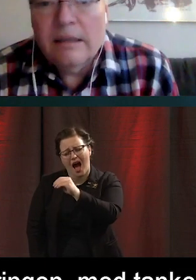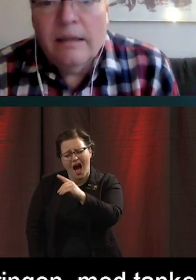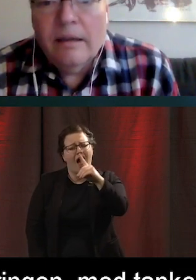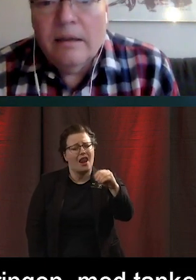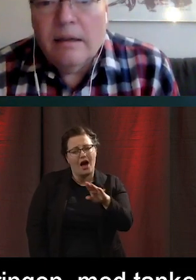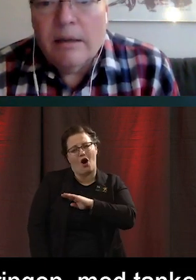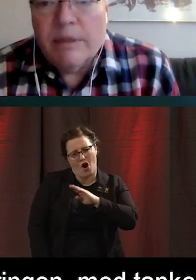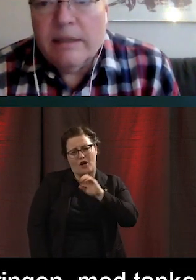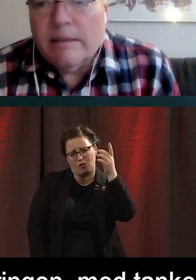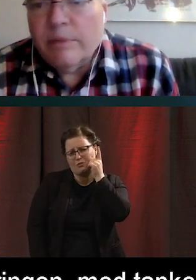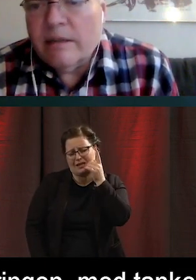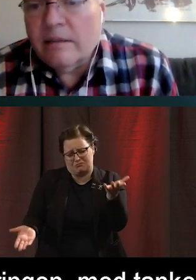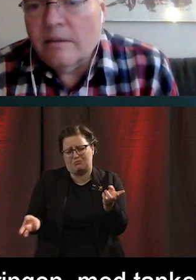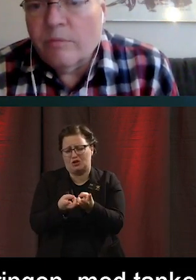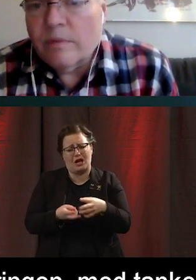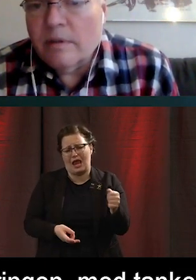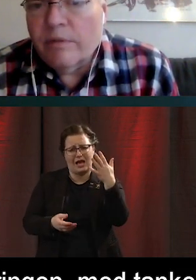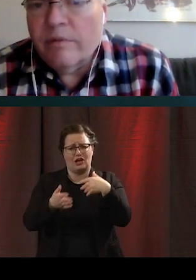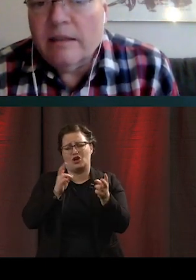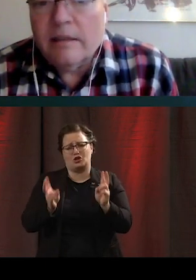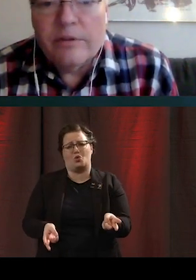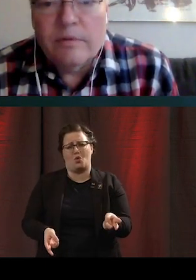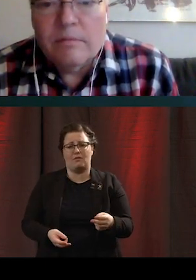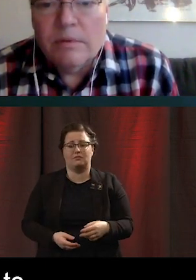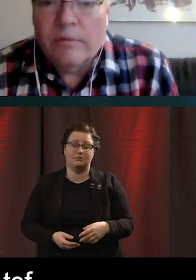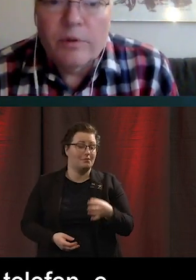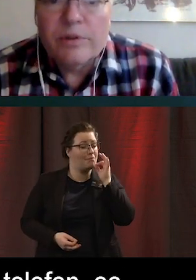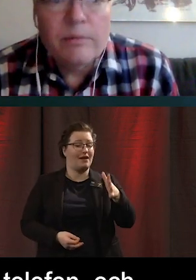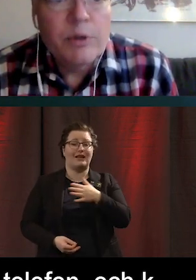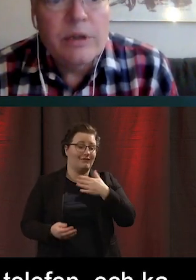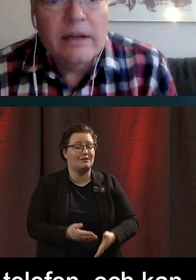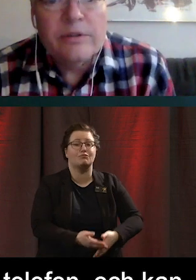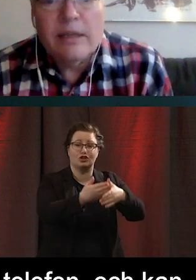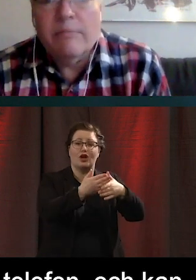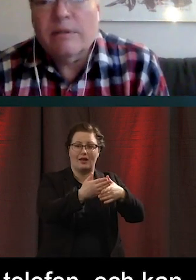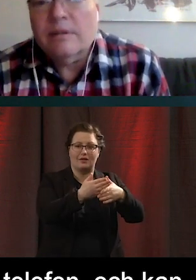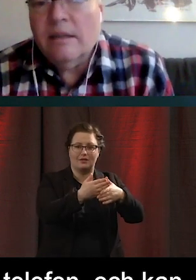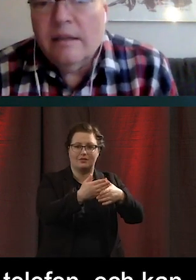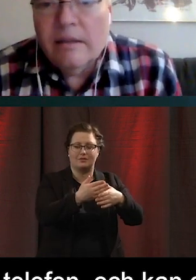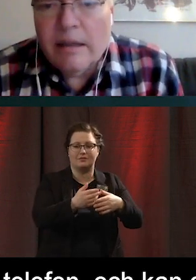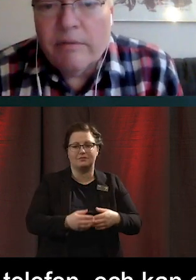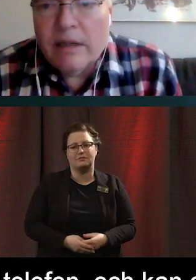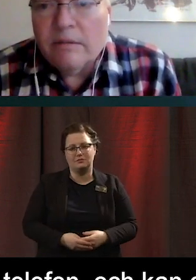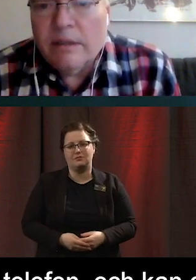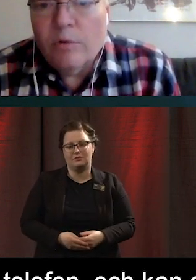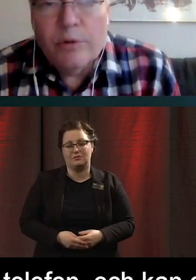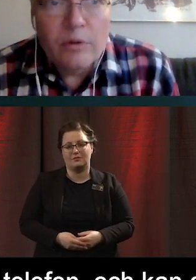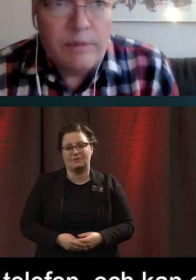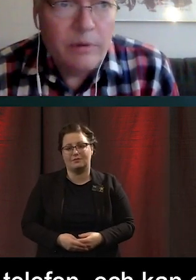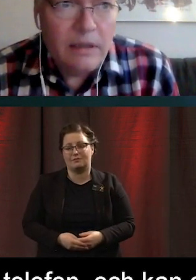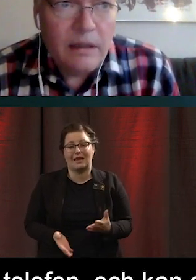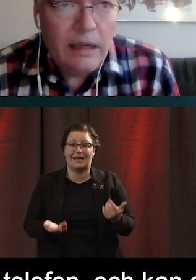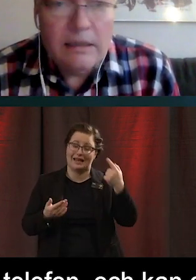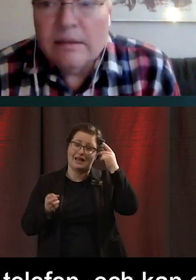alla bete sig på det sätt som vi förväntar oss. Från oss som bygger det här systemet så tänker vi det. Det är vår